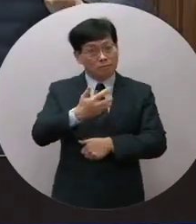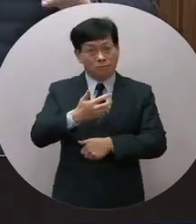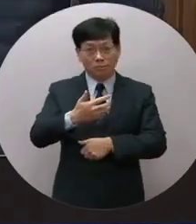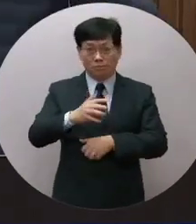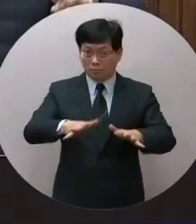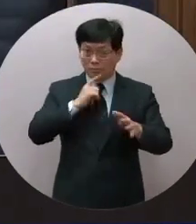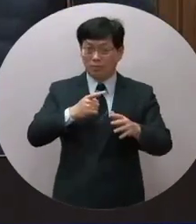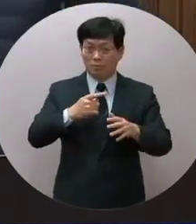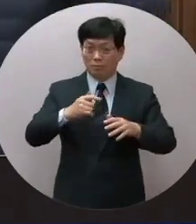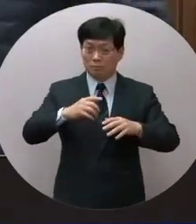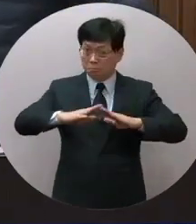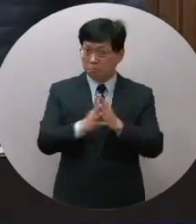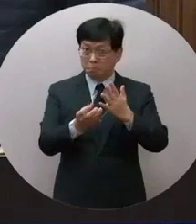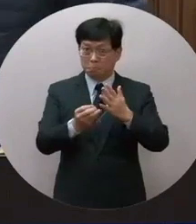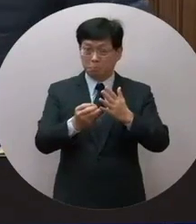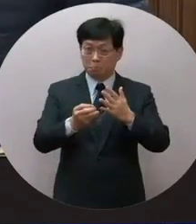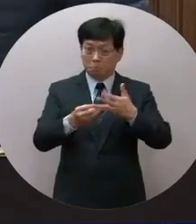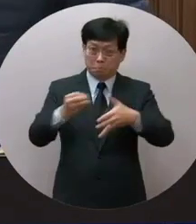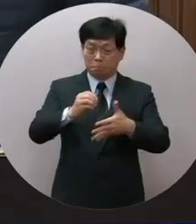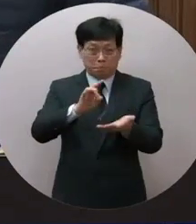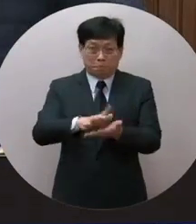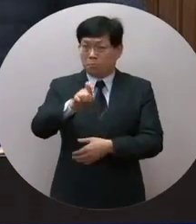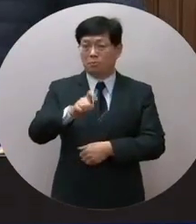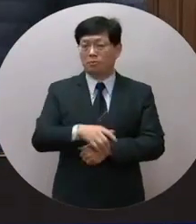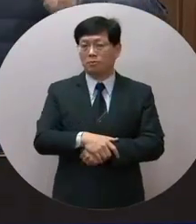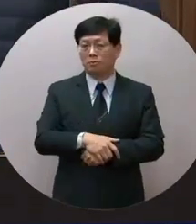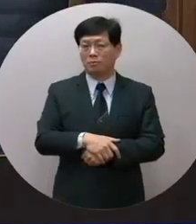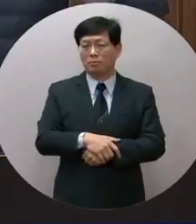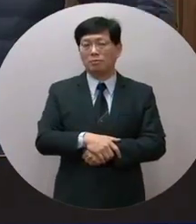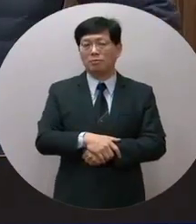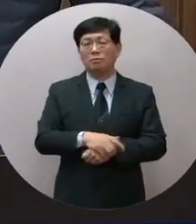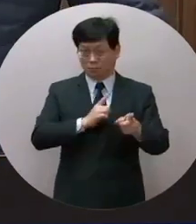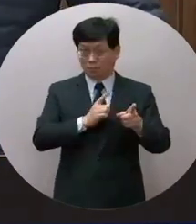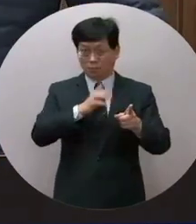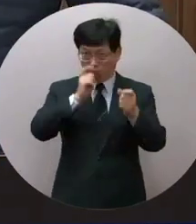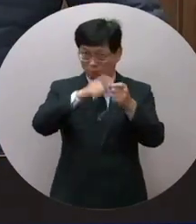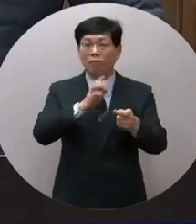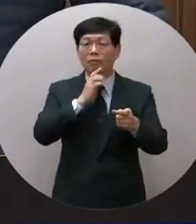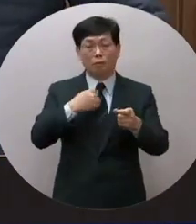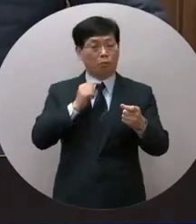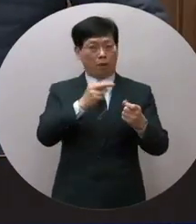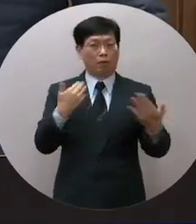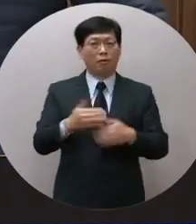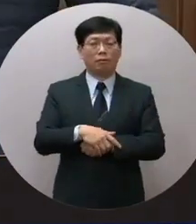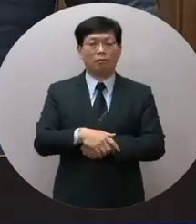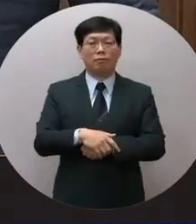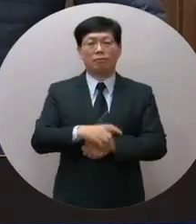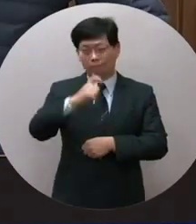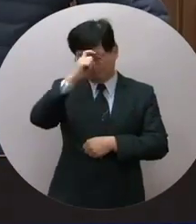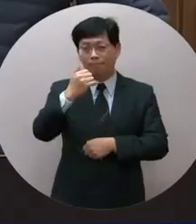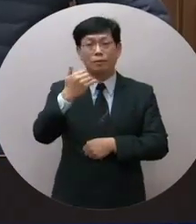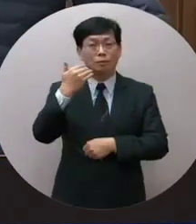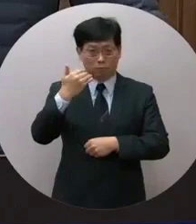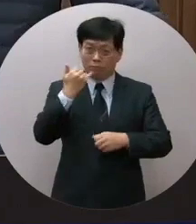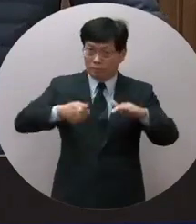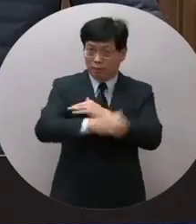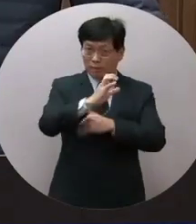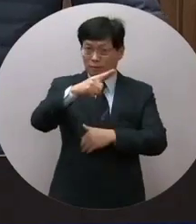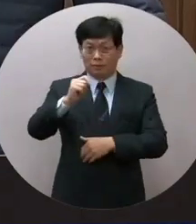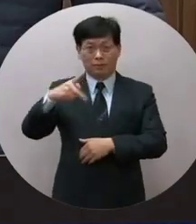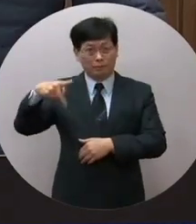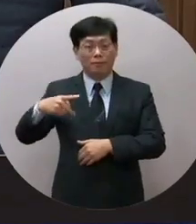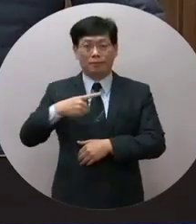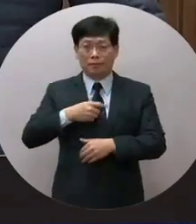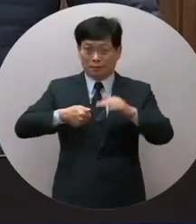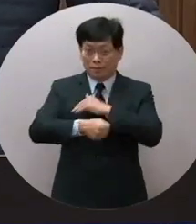台灣沒有這個能耐一步走到自由化院長當然你的實證目標我看得很清楚就是希望加入CPTP